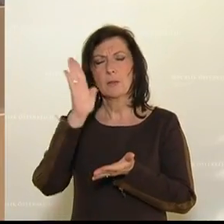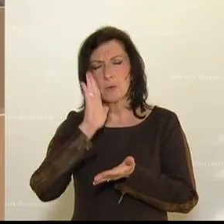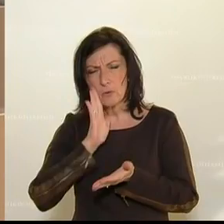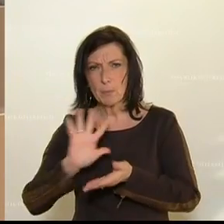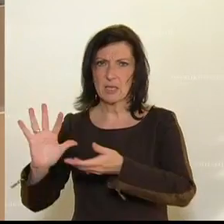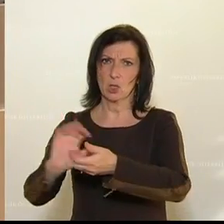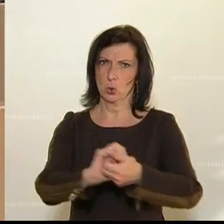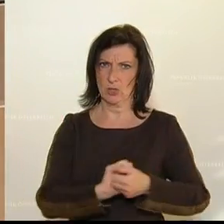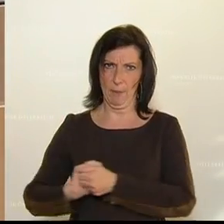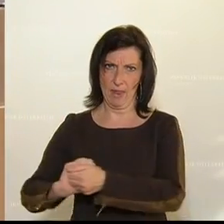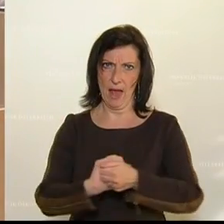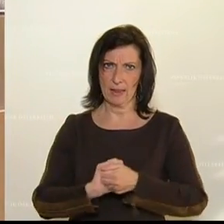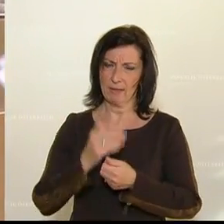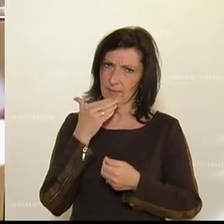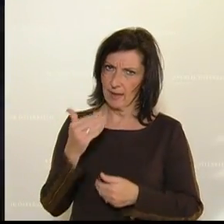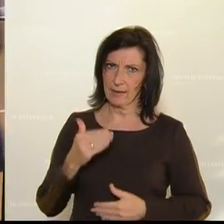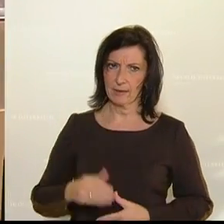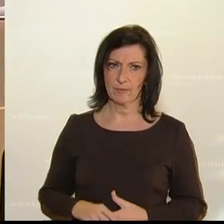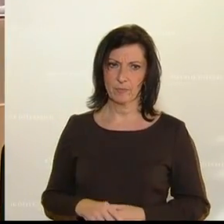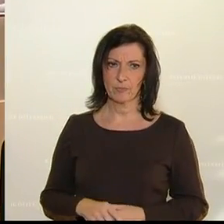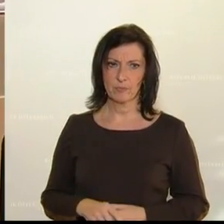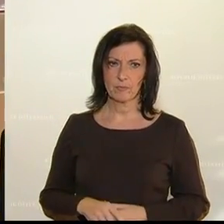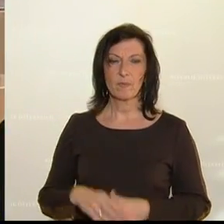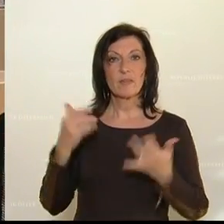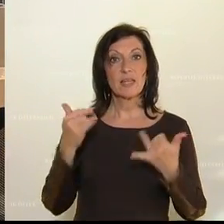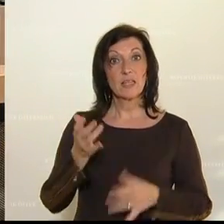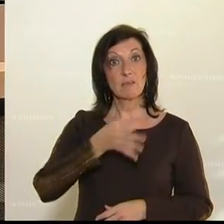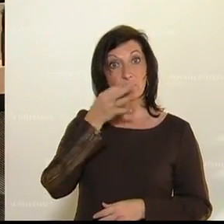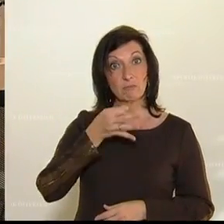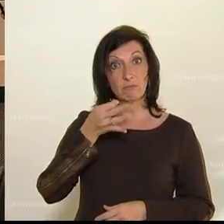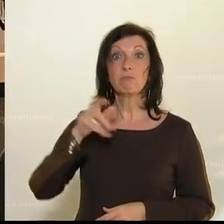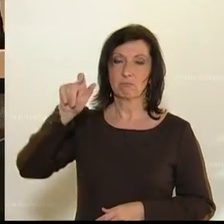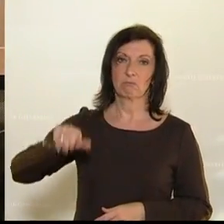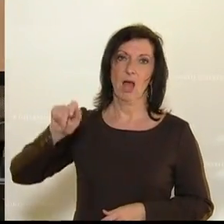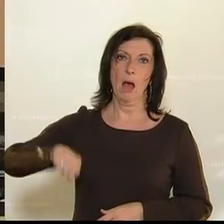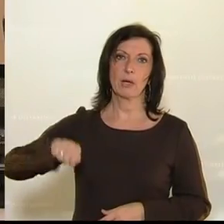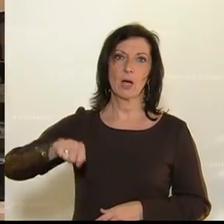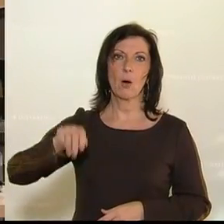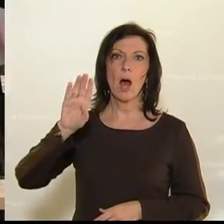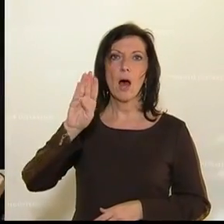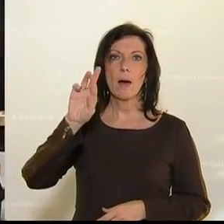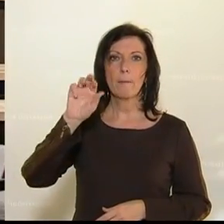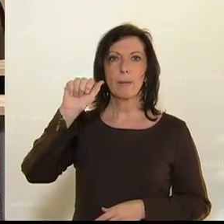Nach Kritik seines Vorredners gibt es von Andreas Münich von der ÖVP viel Lob für das Wirtschaftsbudget 2021. Aus chicken aus